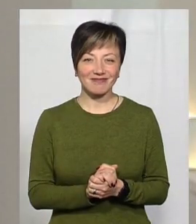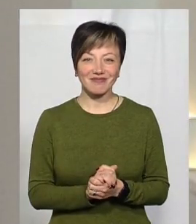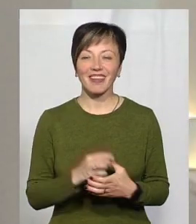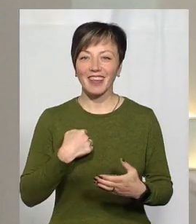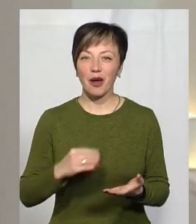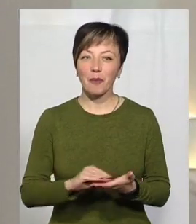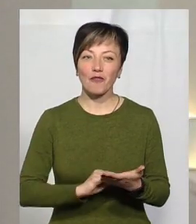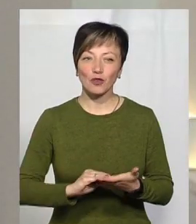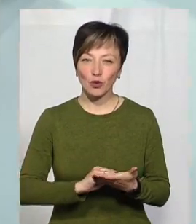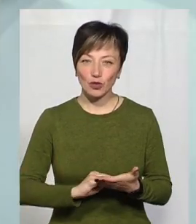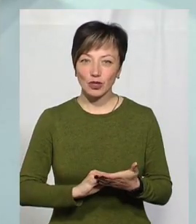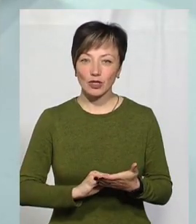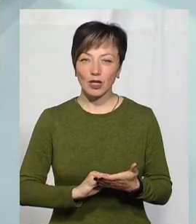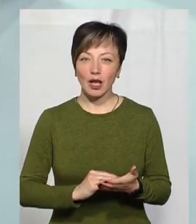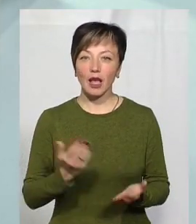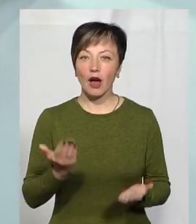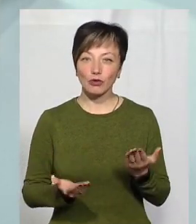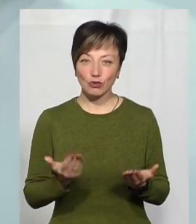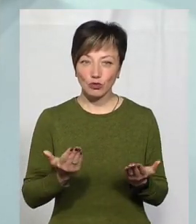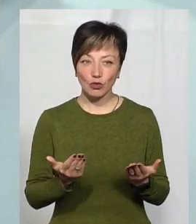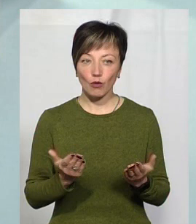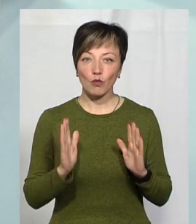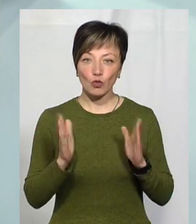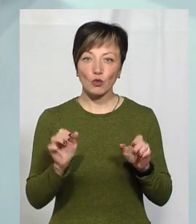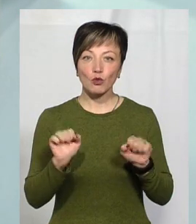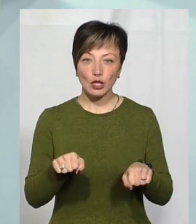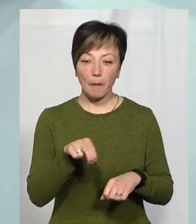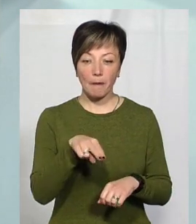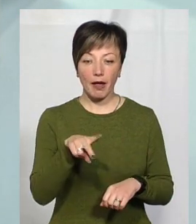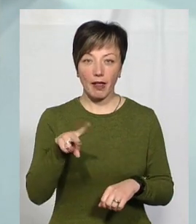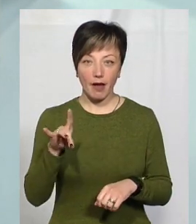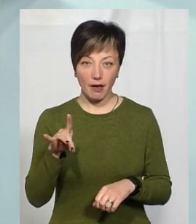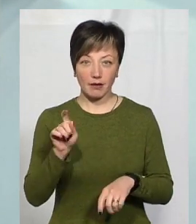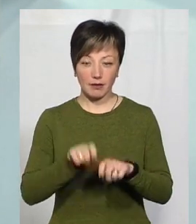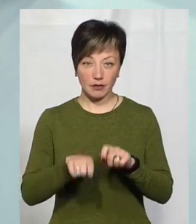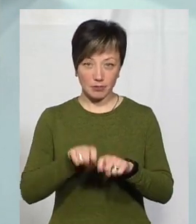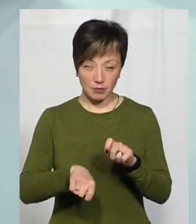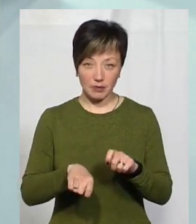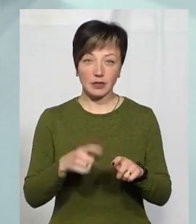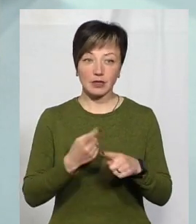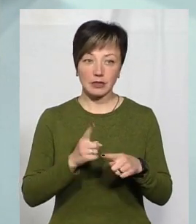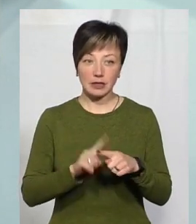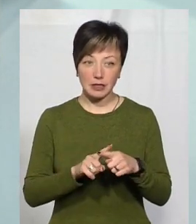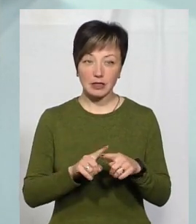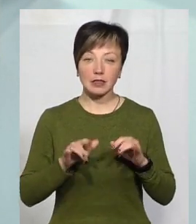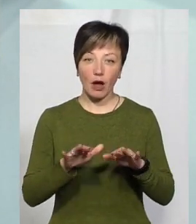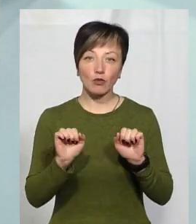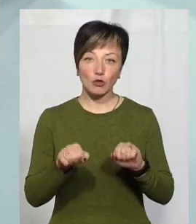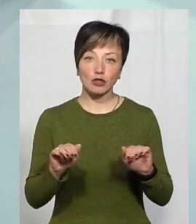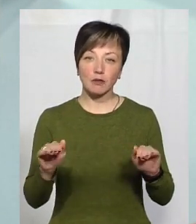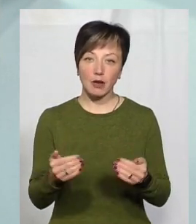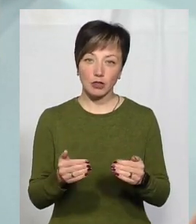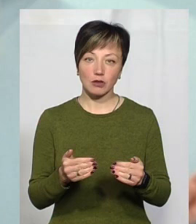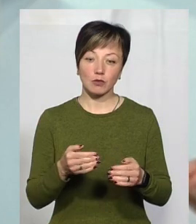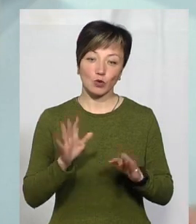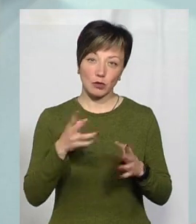повторюсь, якщо розшириться можливість проводити ПЛР-дослідження, то ці заходи можна зменшувати. Ми будемо